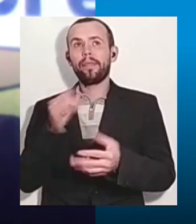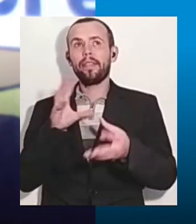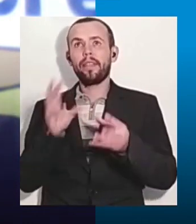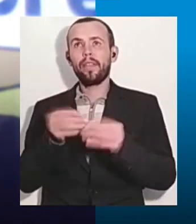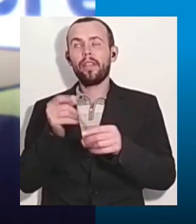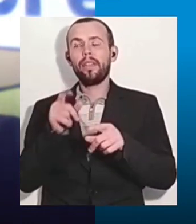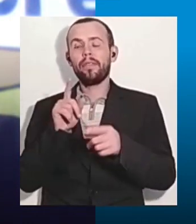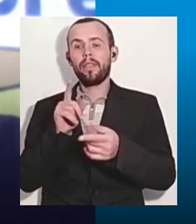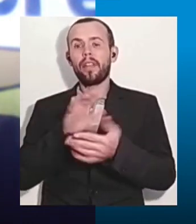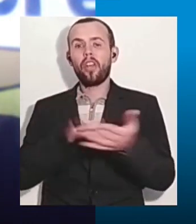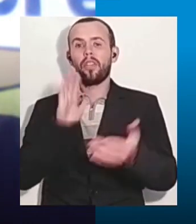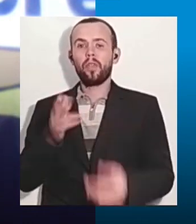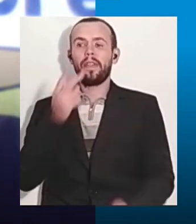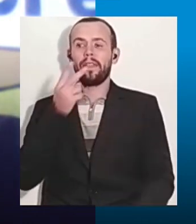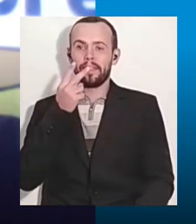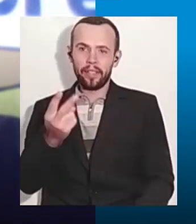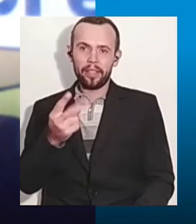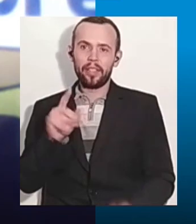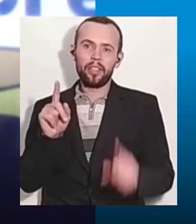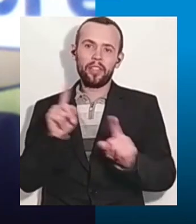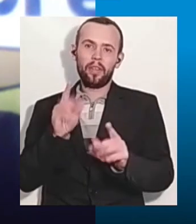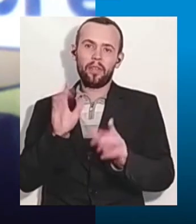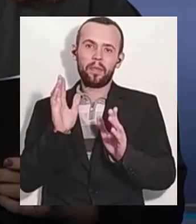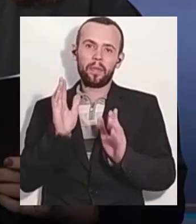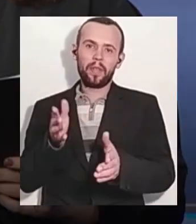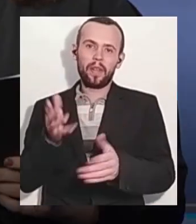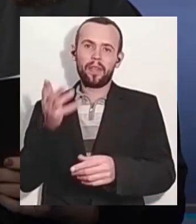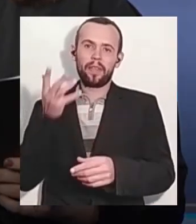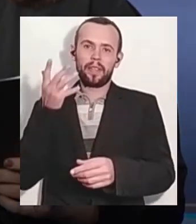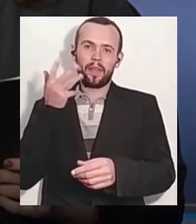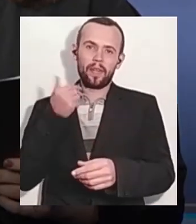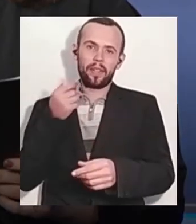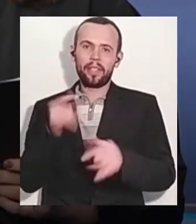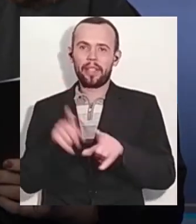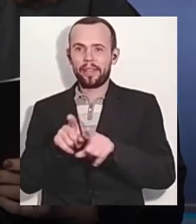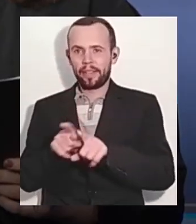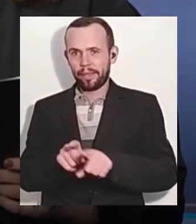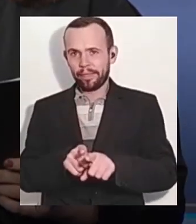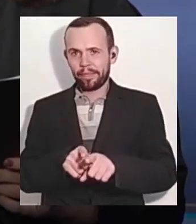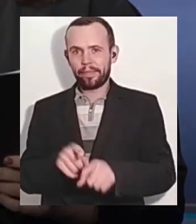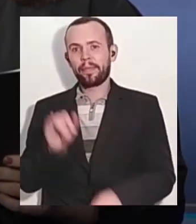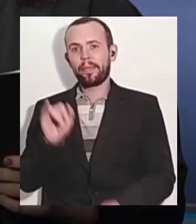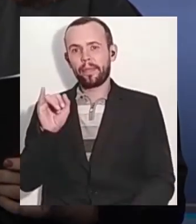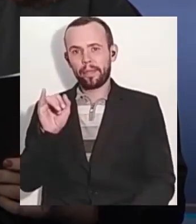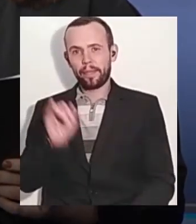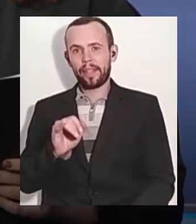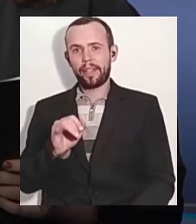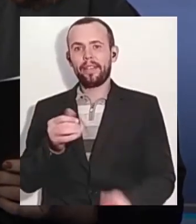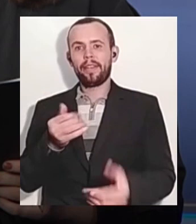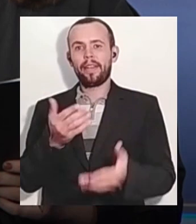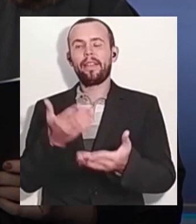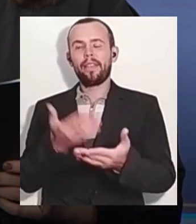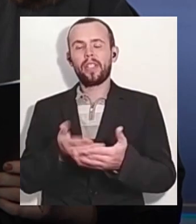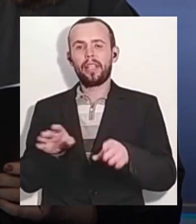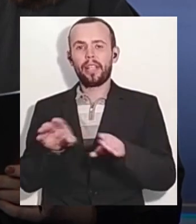Йому дозволили оперативників зателефонувати дружиня. Чому це робиться? Тому що його дружина дуже активно займається